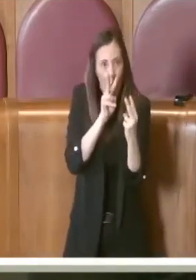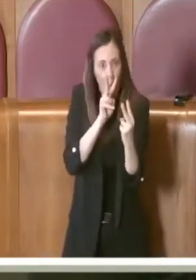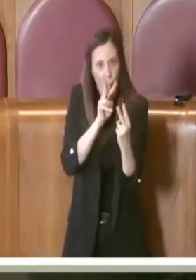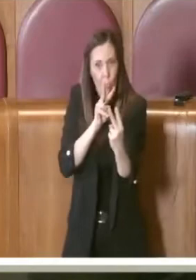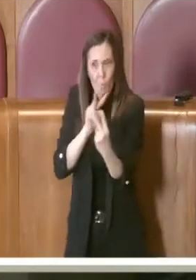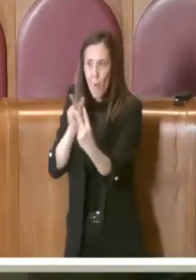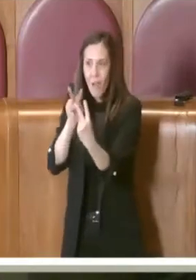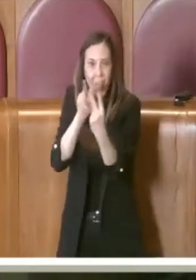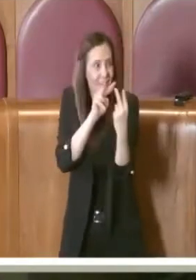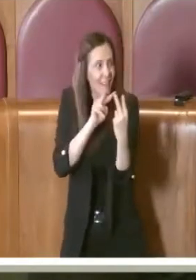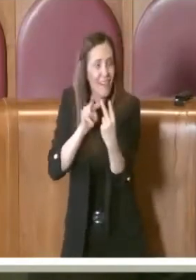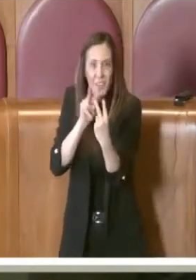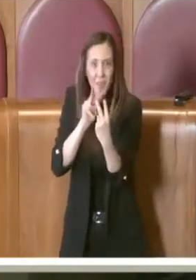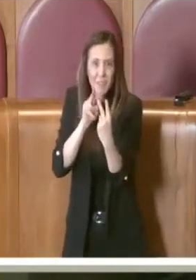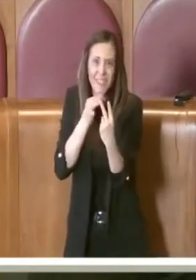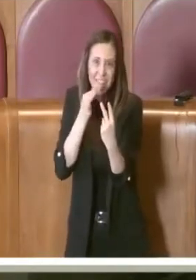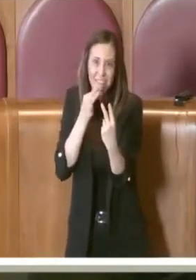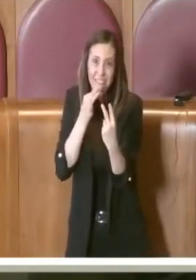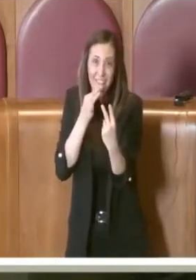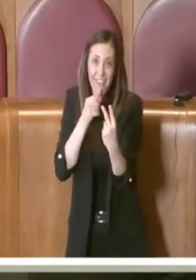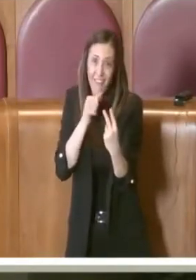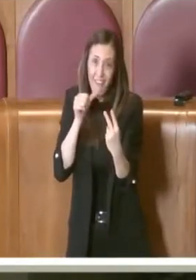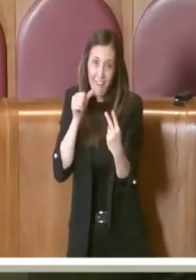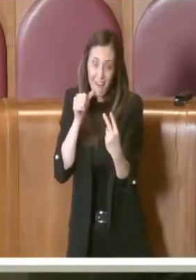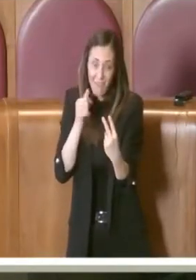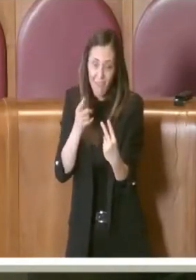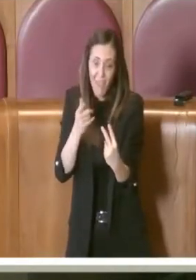facciamocela, perché una sana autocritica